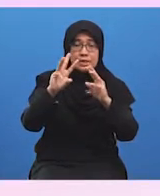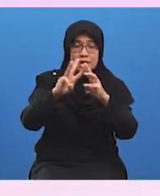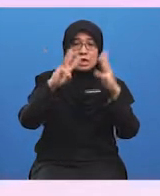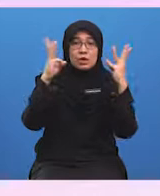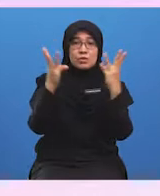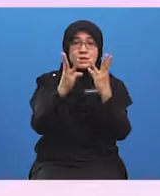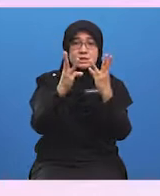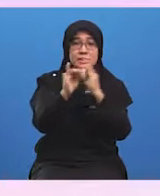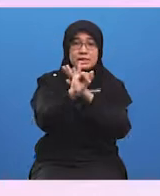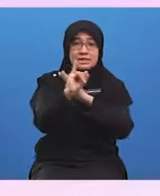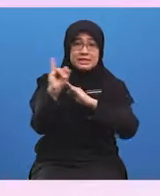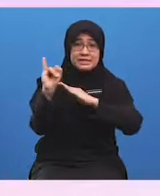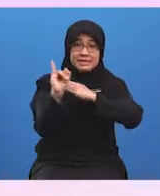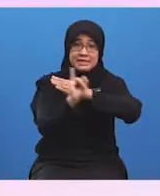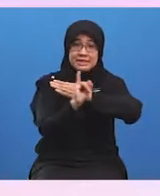negeri.